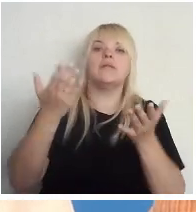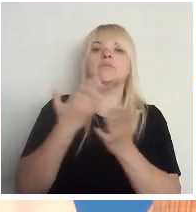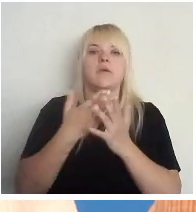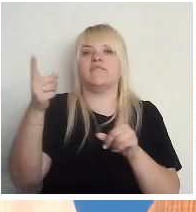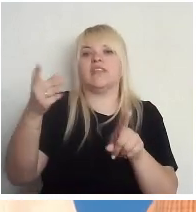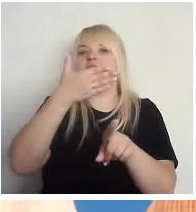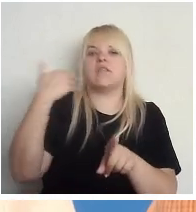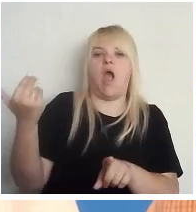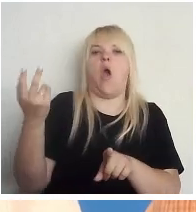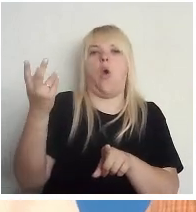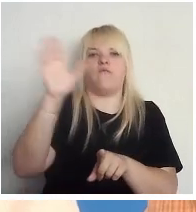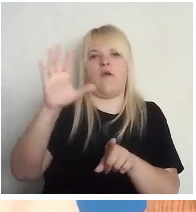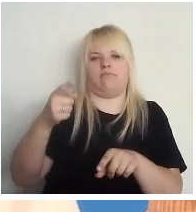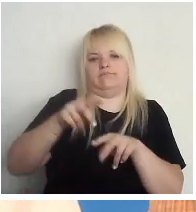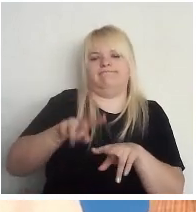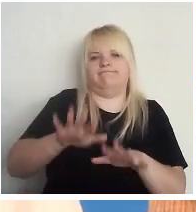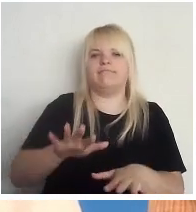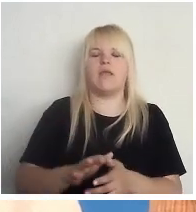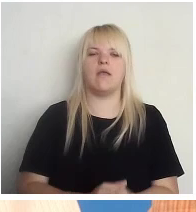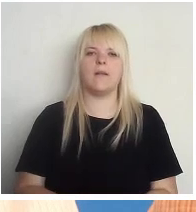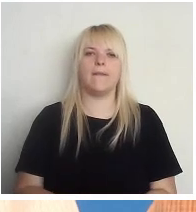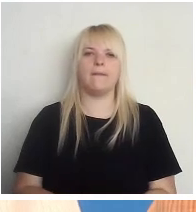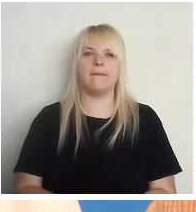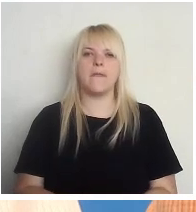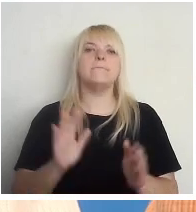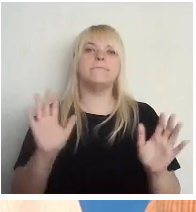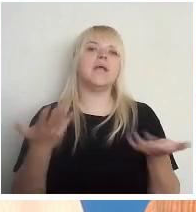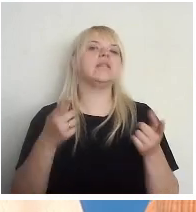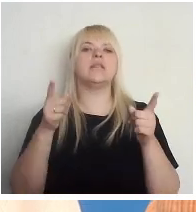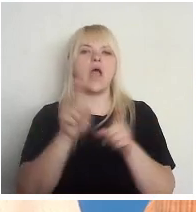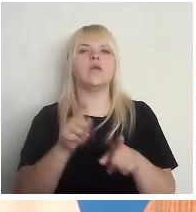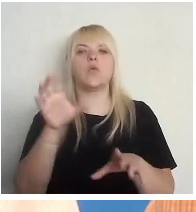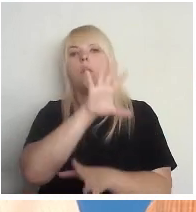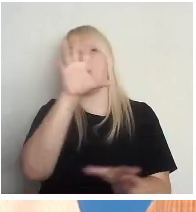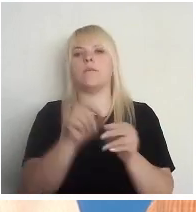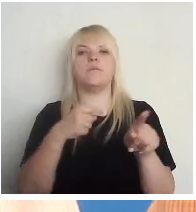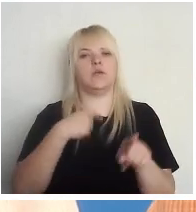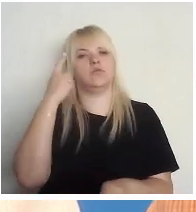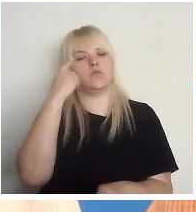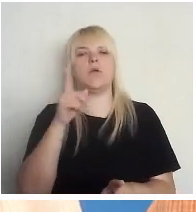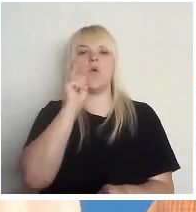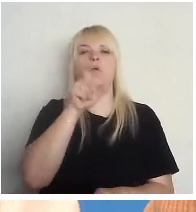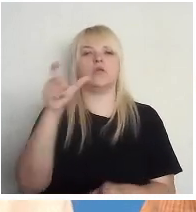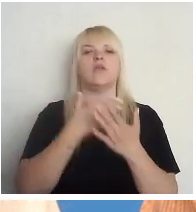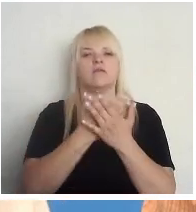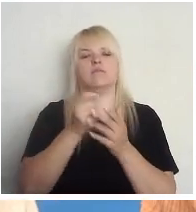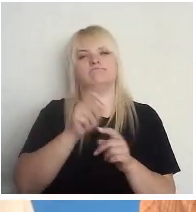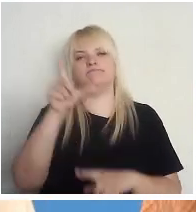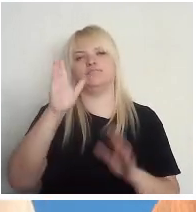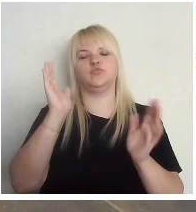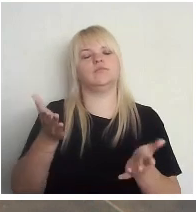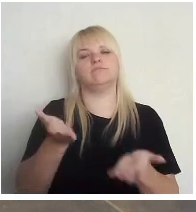valstī. Nu, tā, bet es kopumā domāju, ka tas veicinātu jauniešu aktivitāti. Lekas,